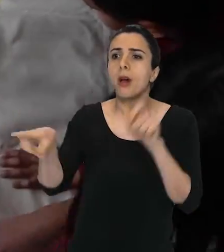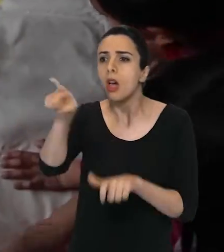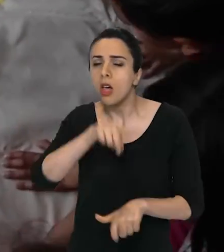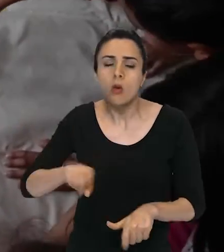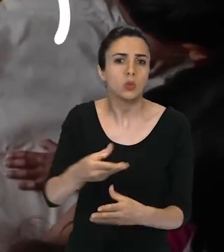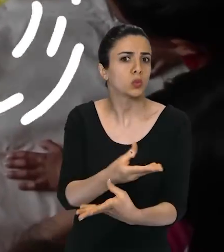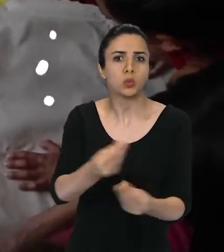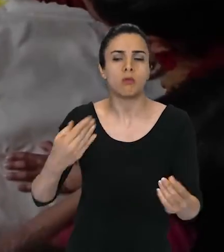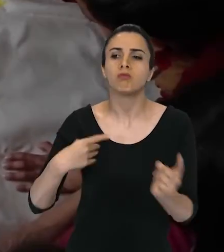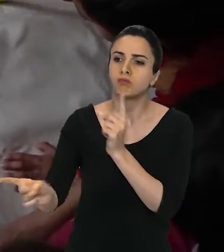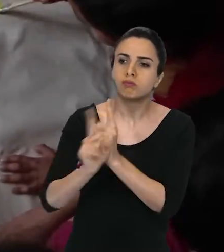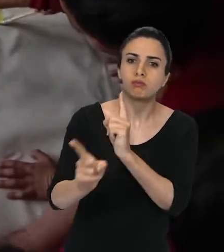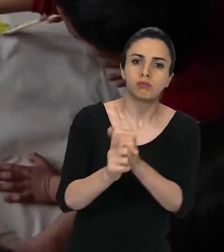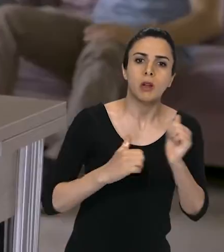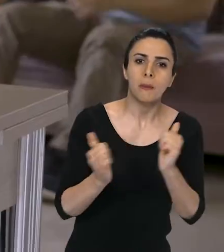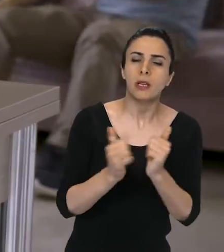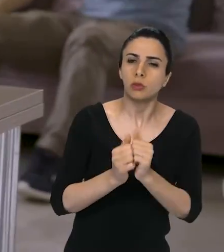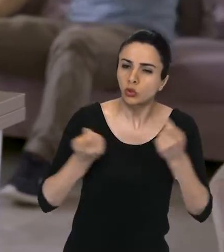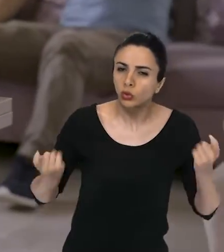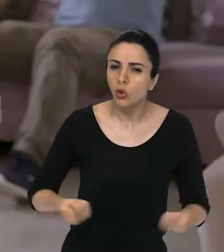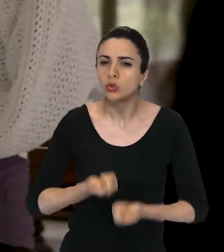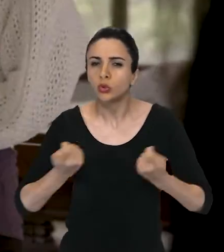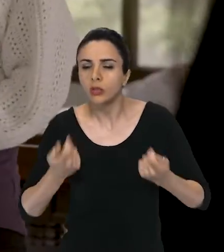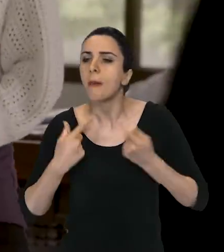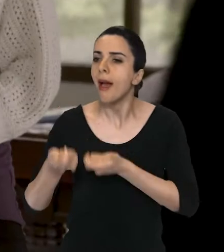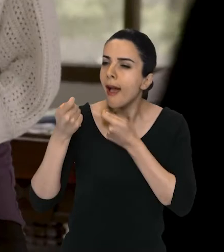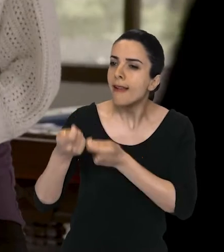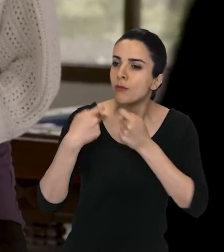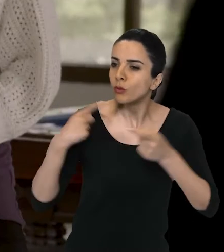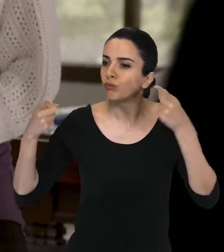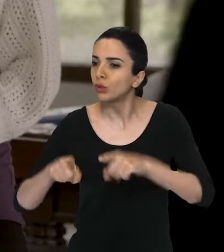öğrenciyle çalışmalar gerçekleştirdik. Eğitimler, buluşmalar düzenledik.